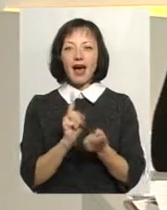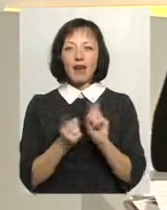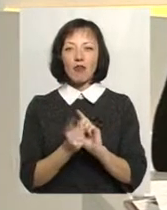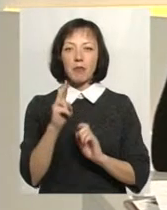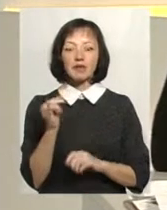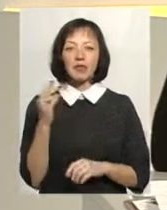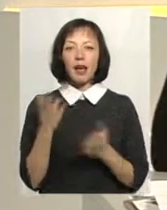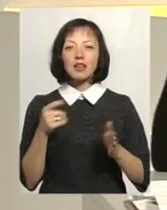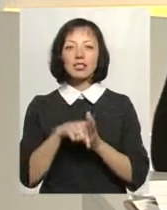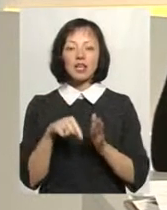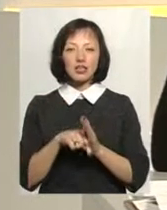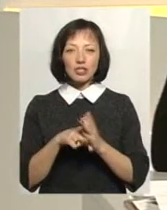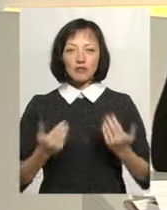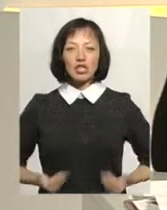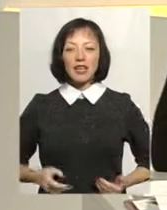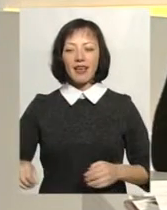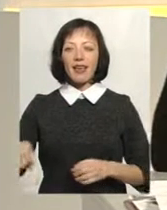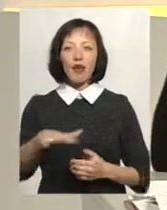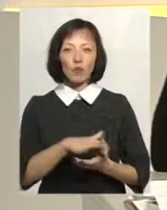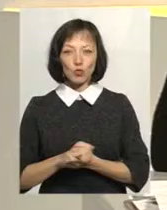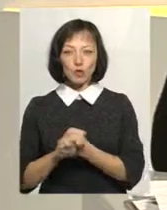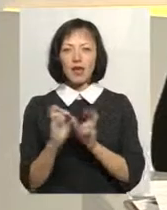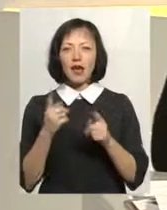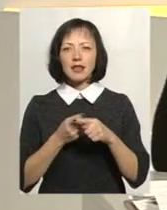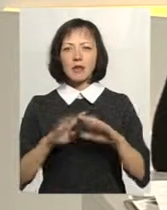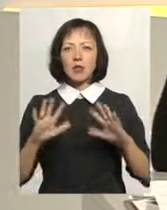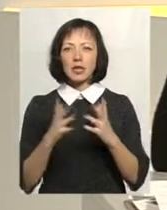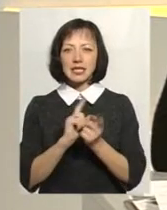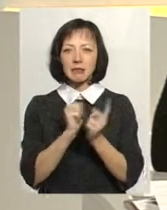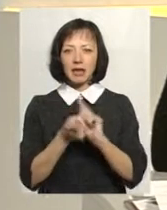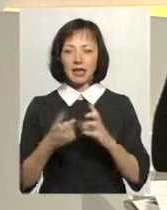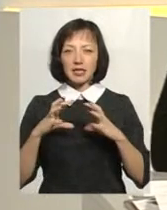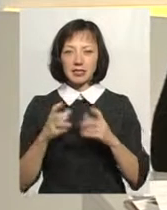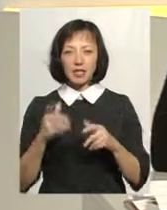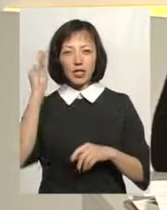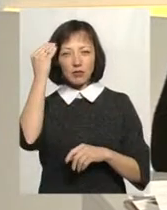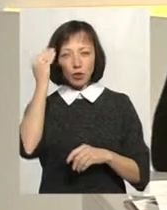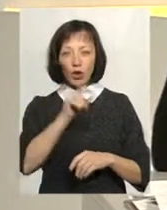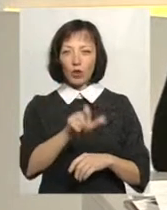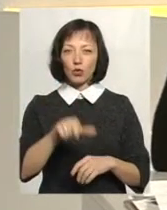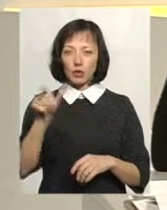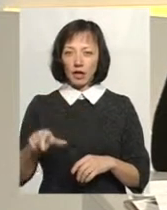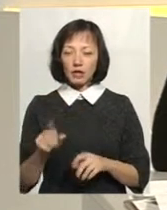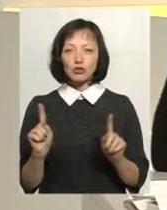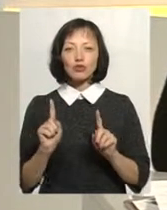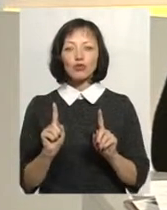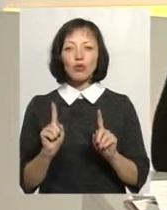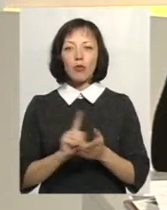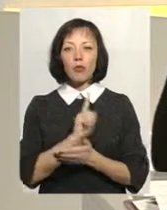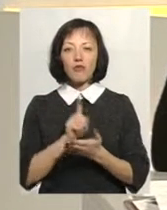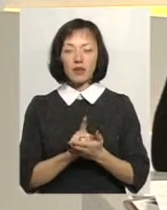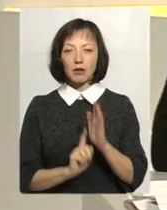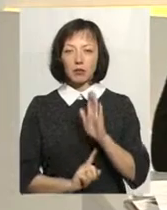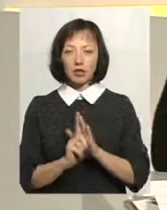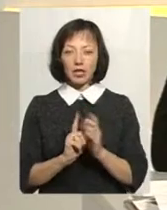зіграла в духовному житті європейського суспільства. Як ця подія змінила світ та світогляд людей і з чого повинна